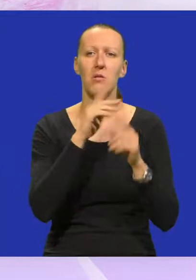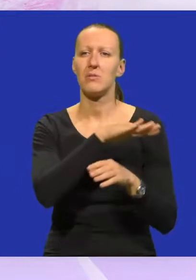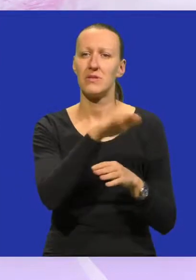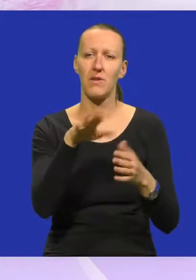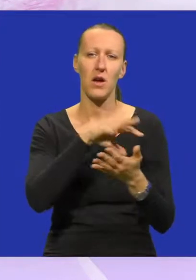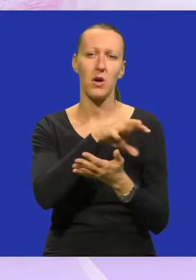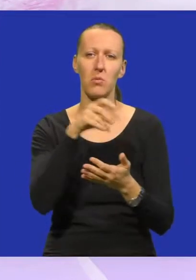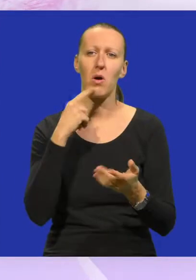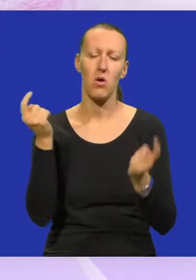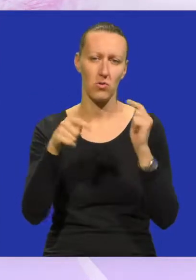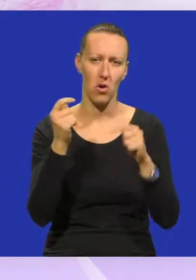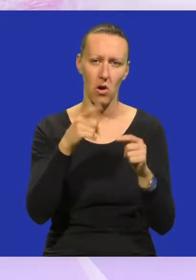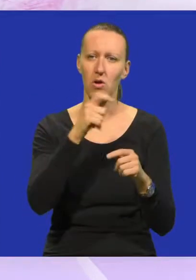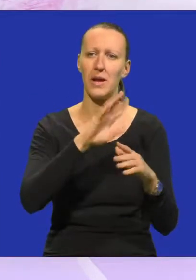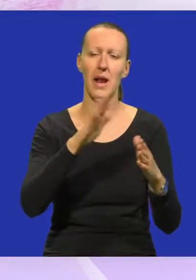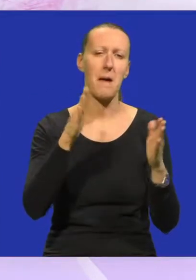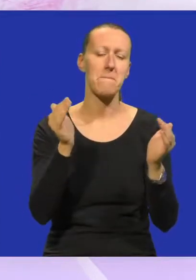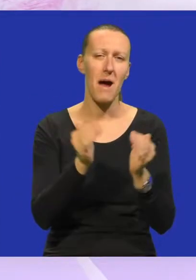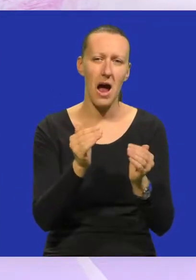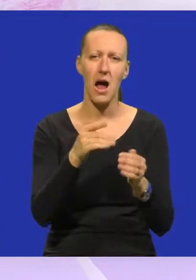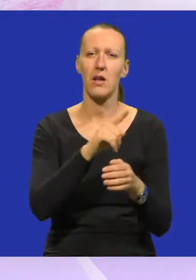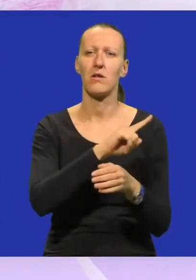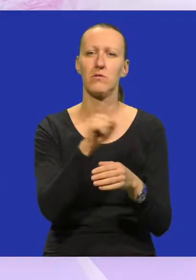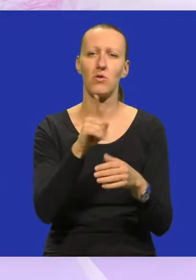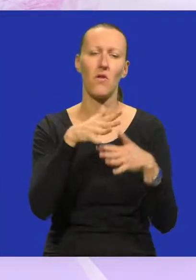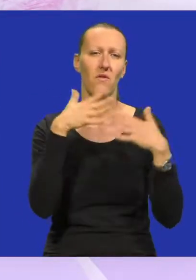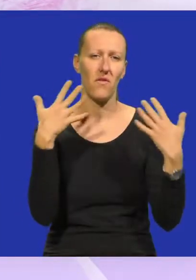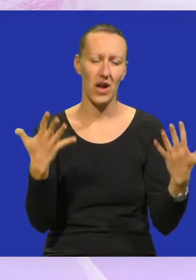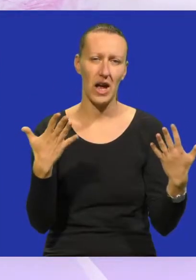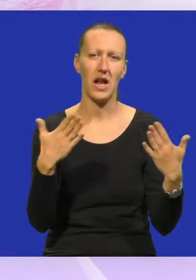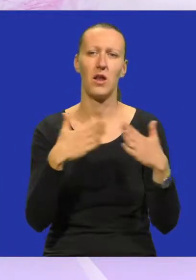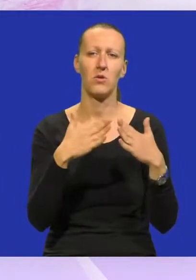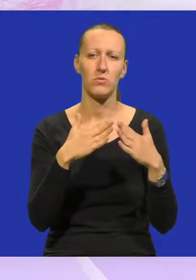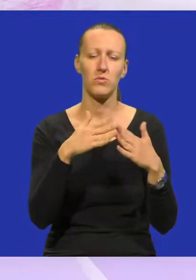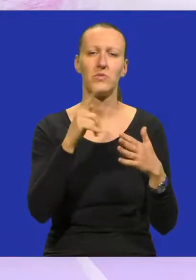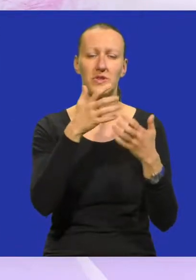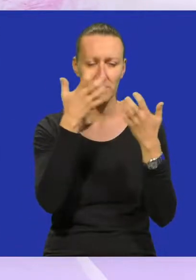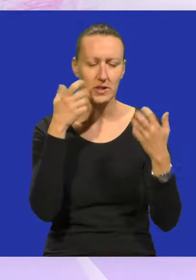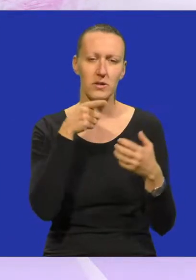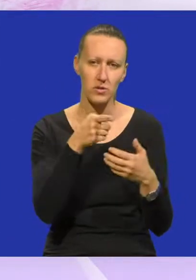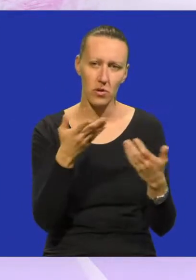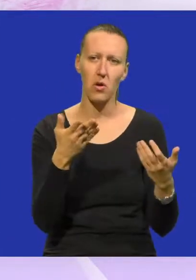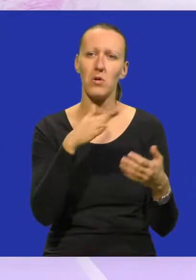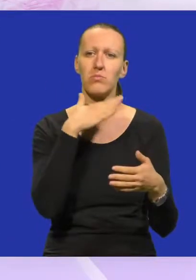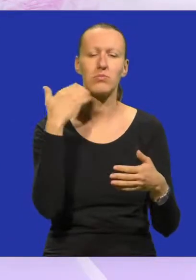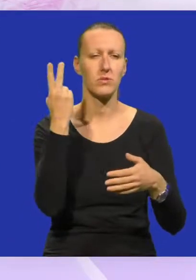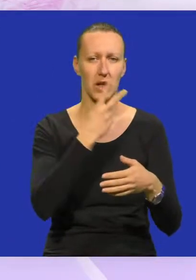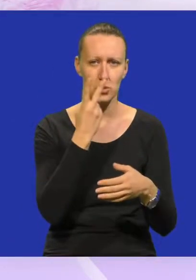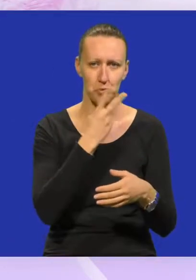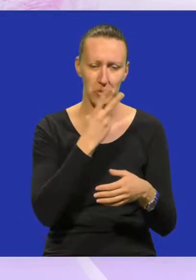kazališne skupine koje nam dolaze od onih najmanjih do velikih kuća su svjesne toga. Pune